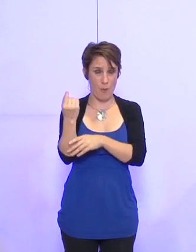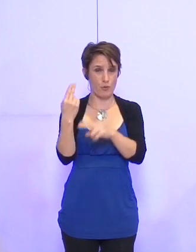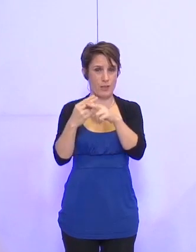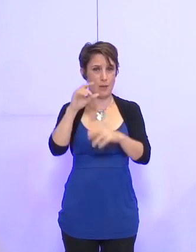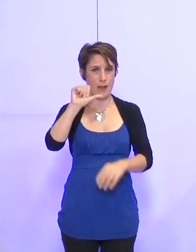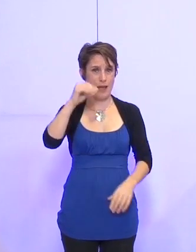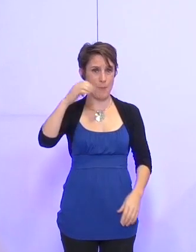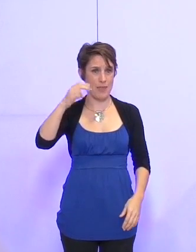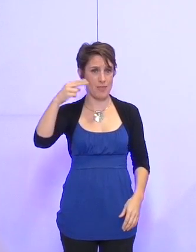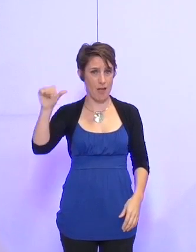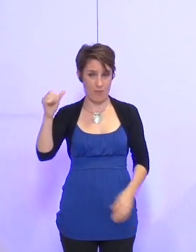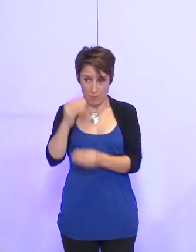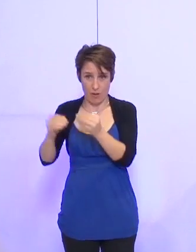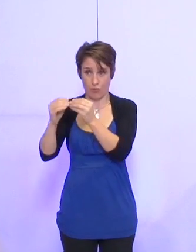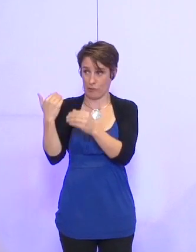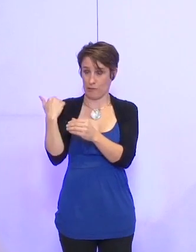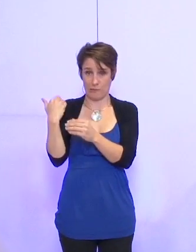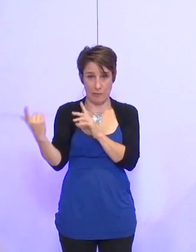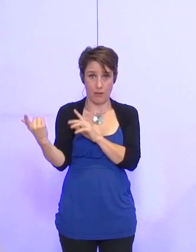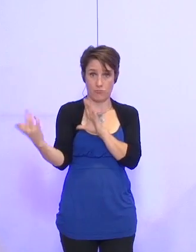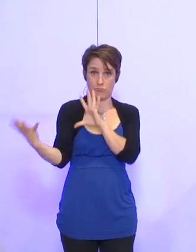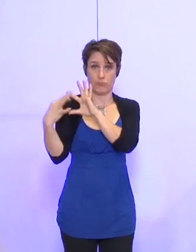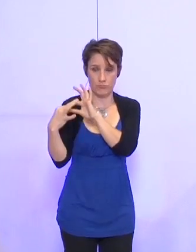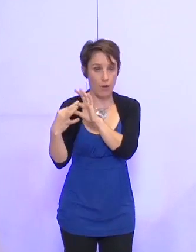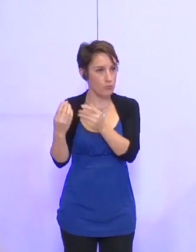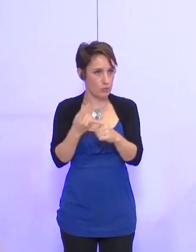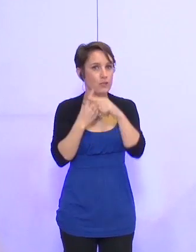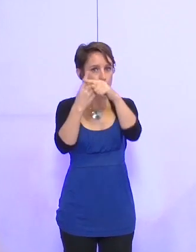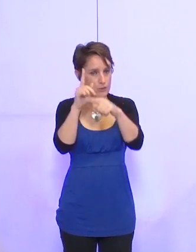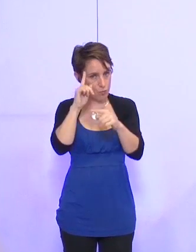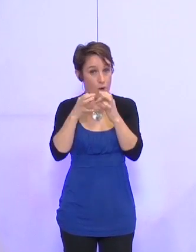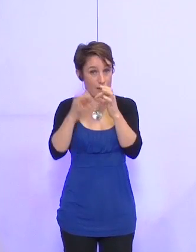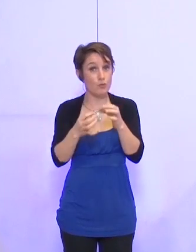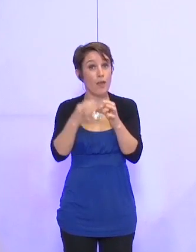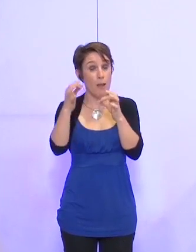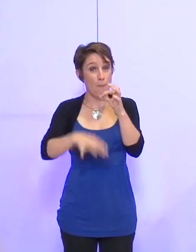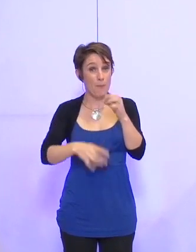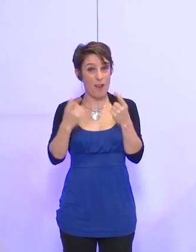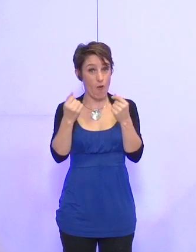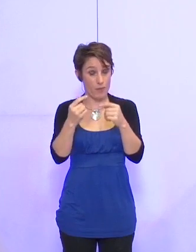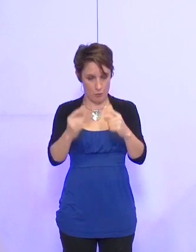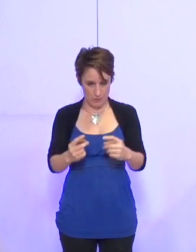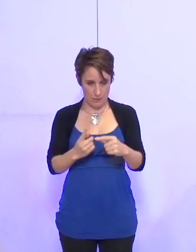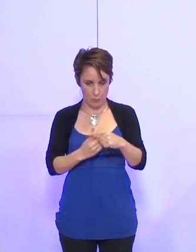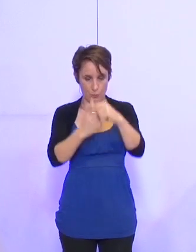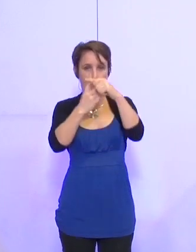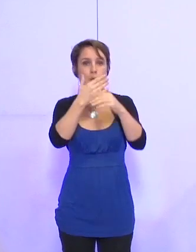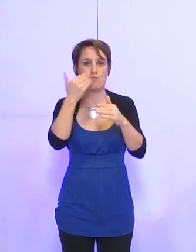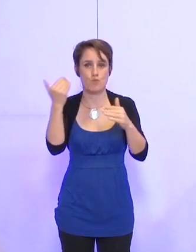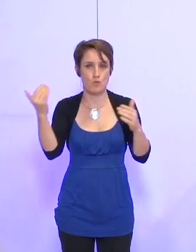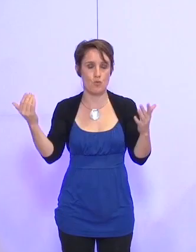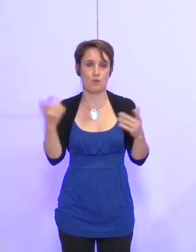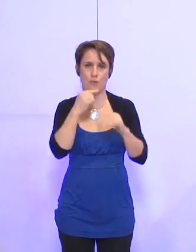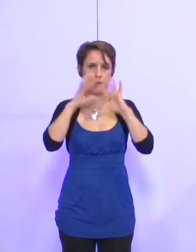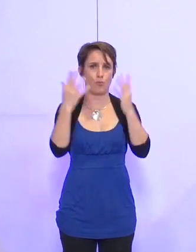partenaires privés qui soutiennent les rencontres du cinéma de montagne, ce qui est une très bonne chose, parce que ça améliore notre bilan financier, avec un total de 58 604